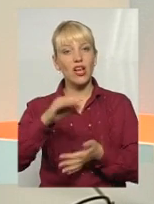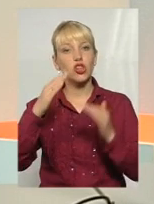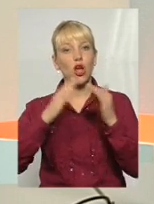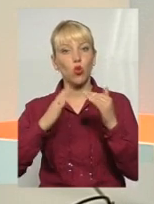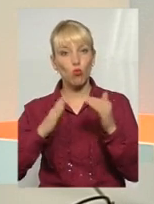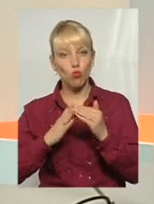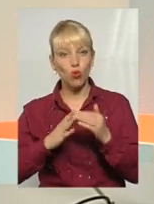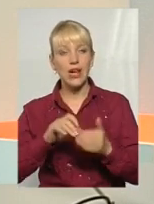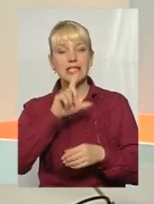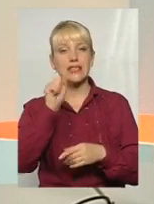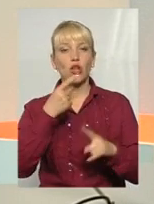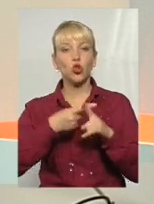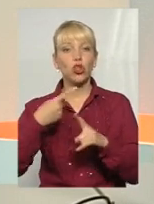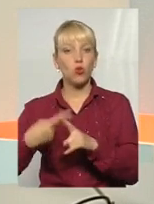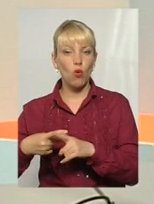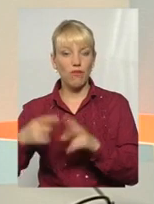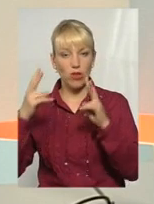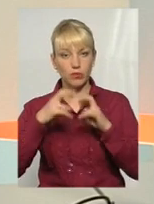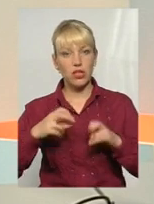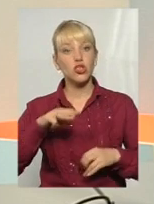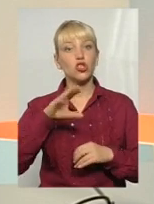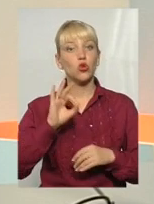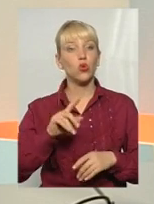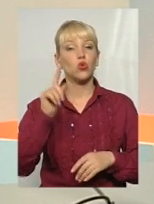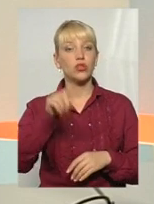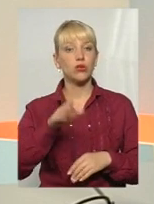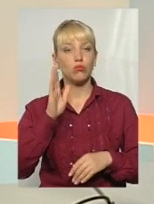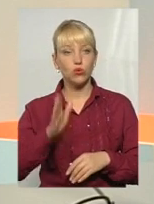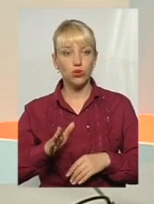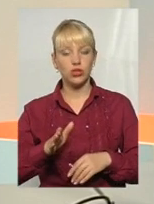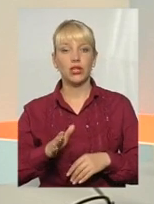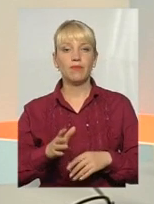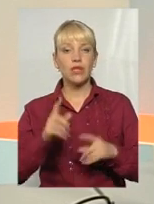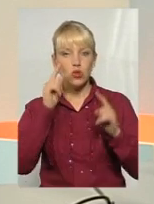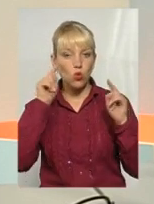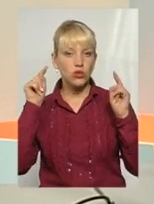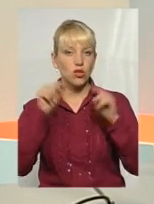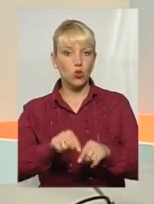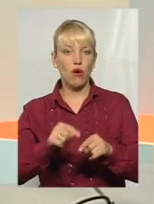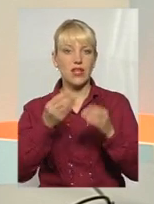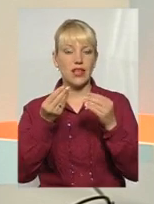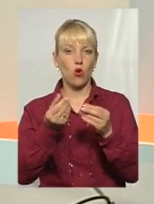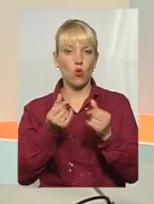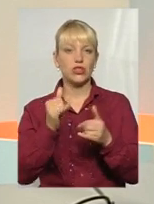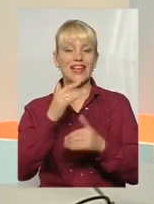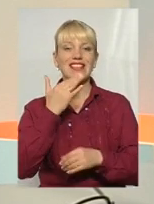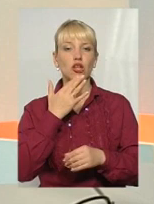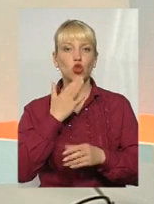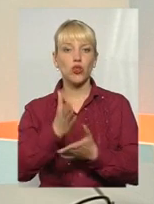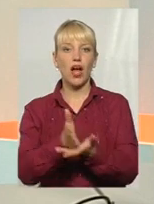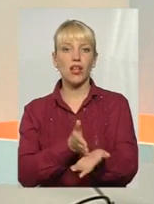за додаткове обстеження, тоді будуть сконцентровані кошти, і національна служба